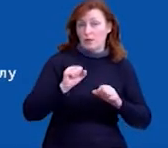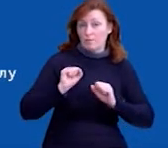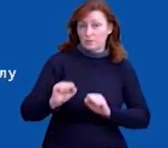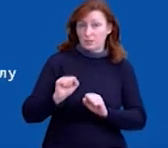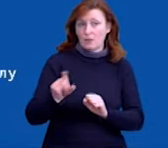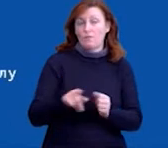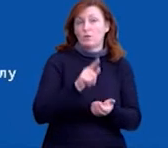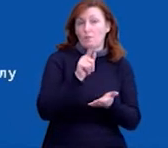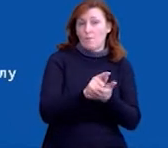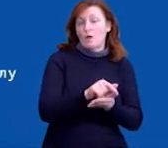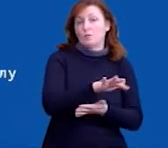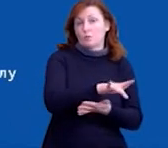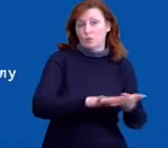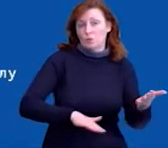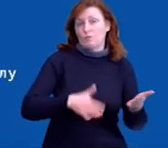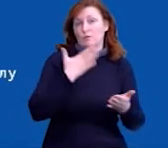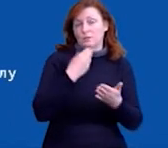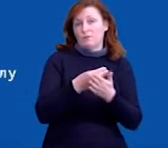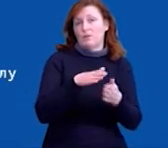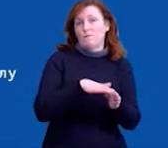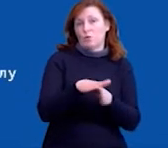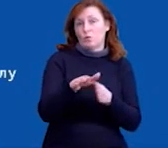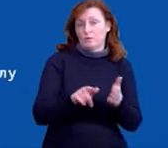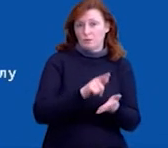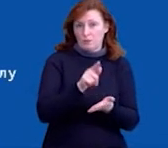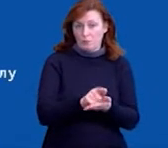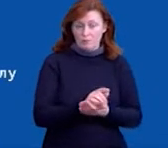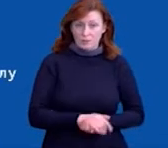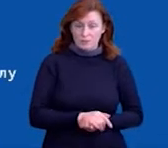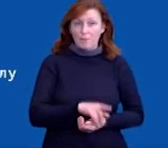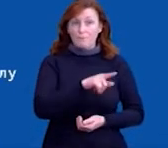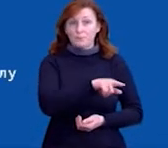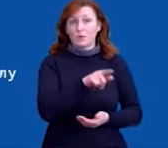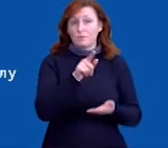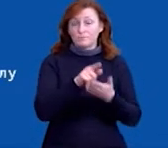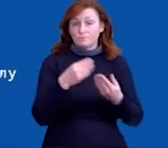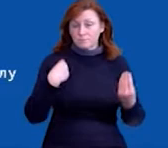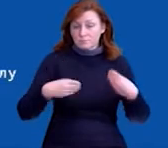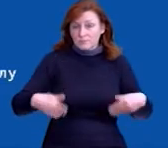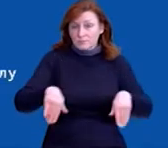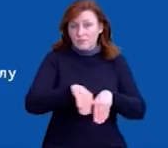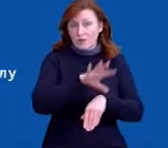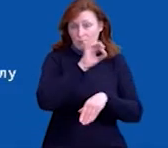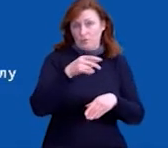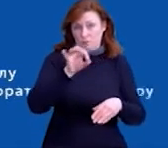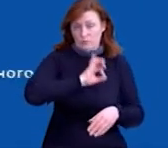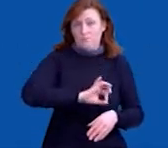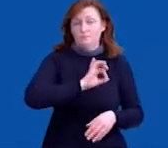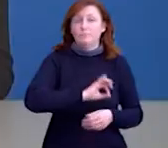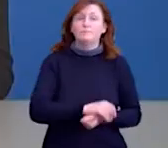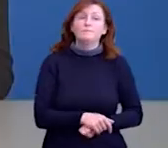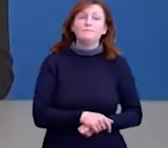вони мають продовжувати виконувати свої службові обов'язки. А вони засоби індивідуального захисту застосовували.